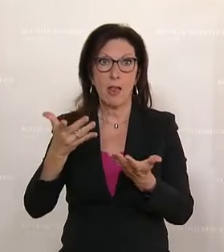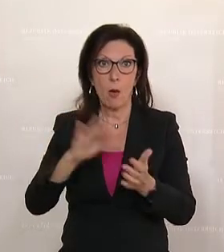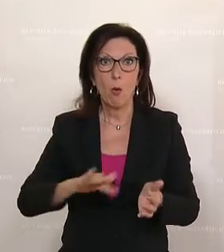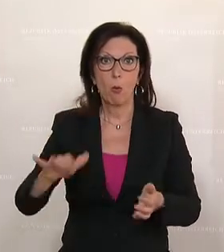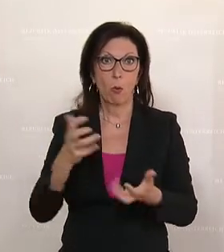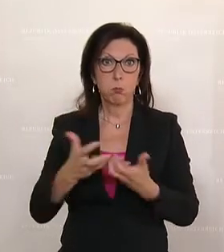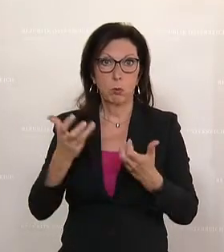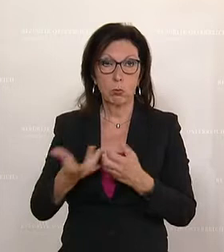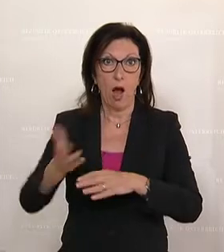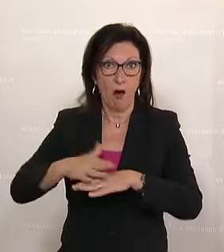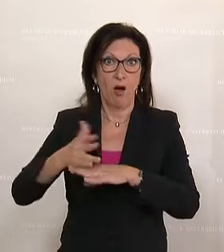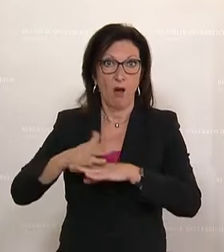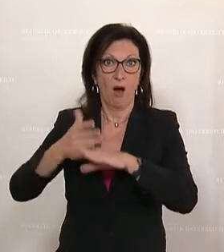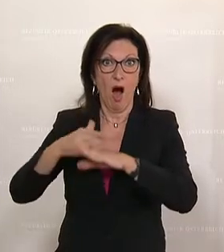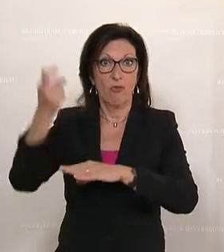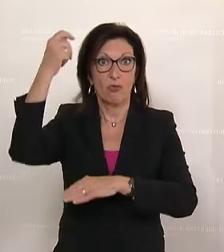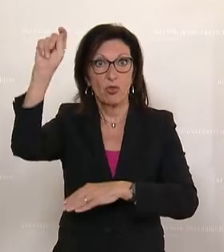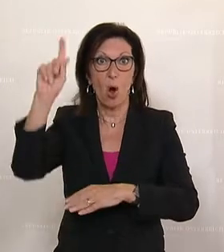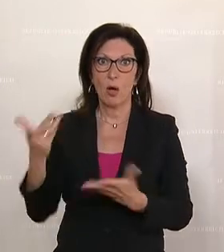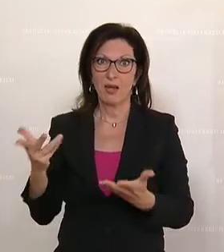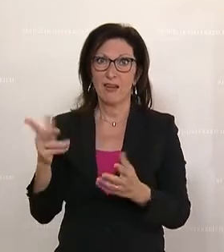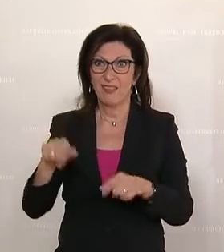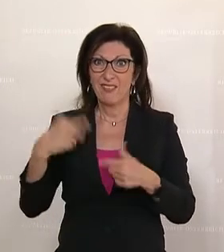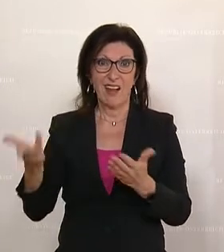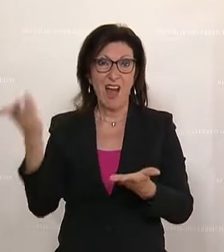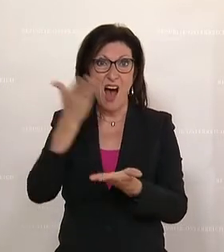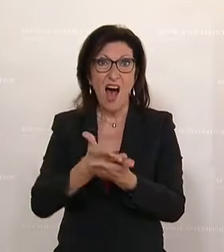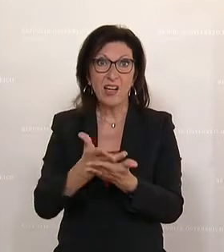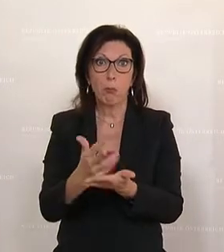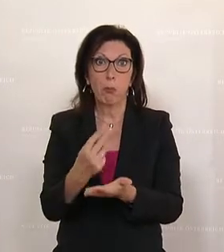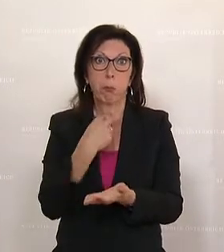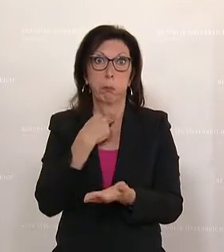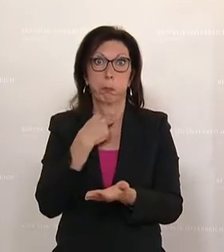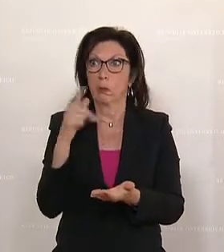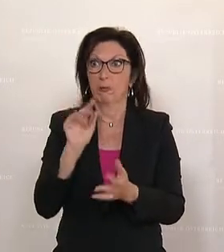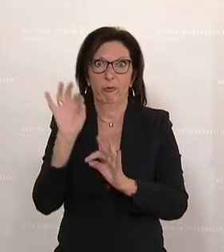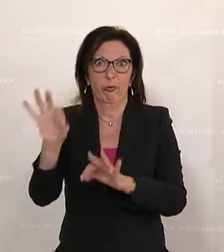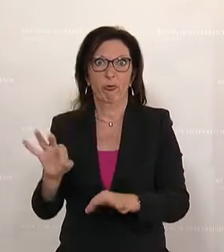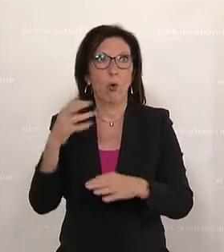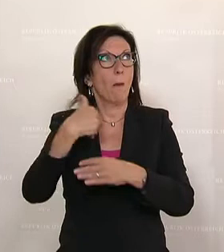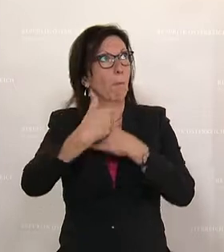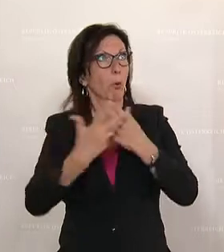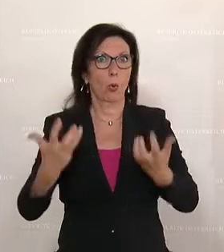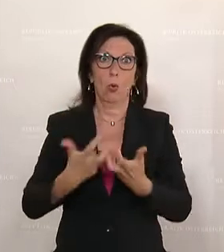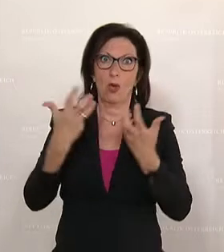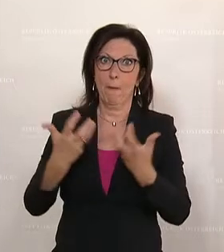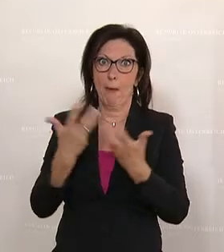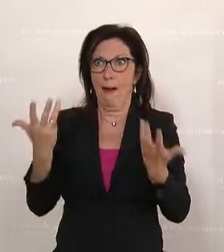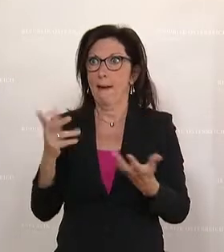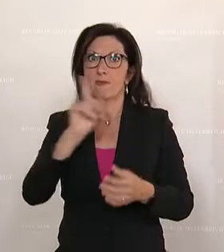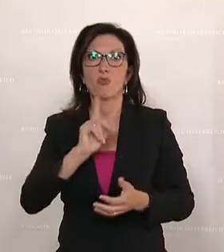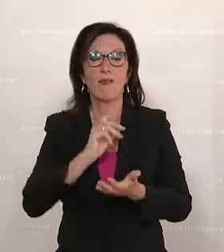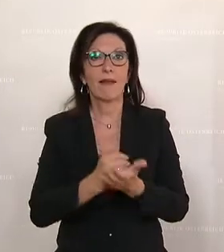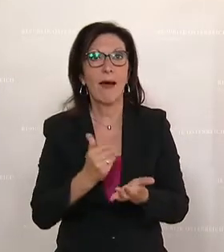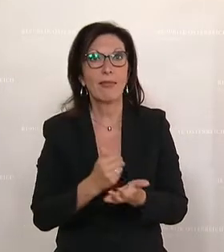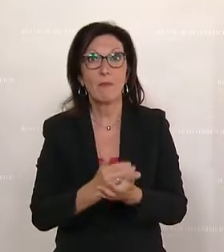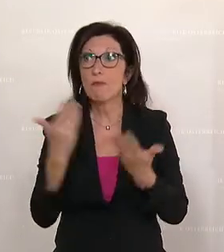immer teurer werden, dann kommt es zu einer Angebotsverknappung, weil es nicht wirtschaftlich ist für den Bäcker tatsächlich das Brot herzustellen. Wenn das wiederum kommt,